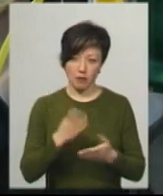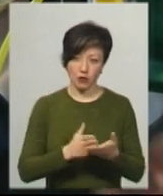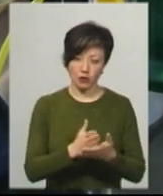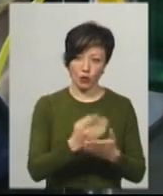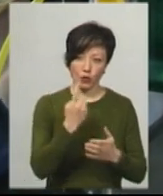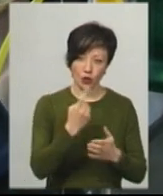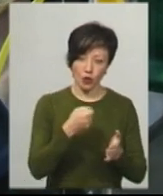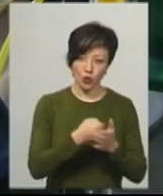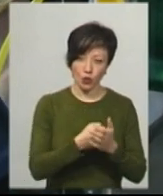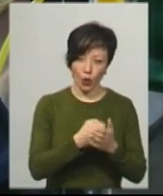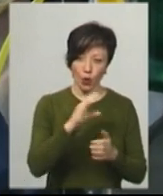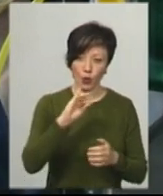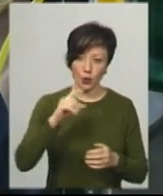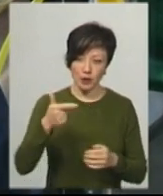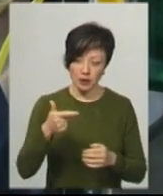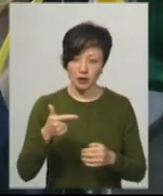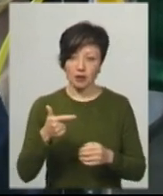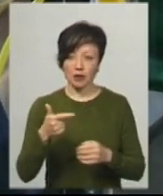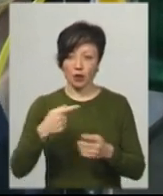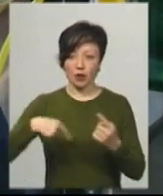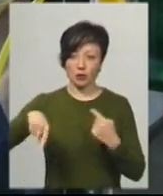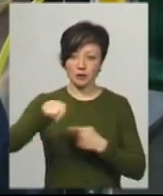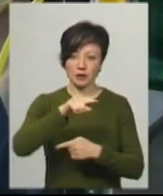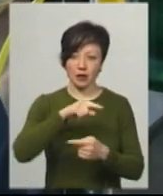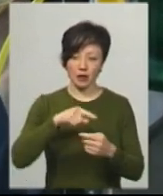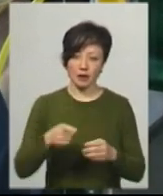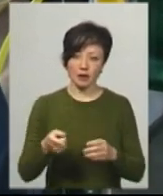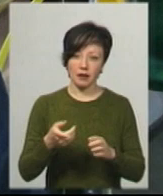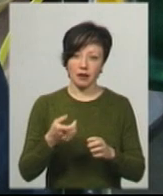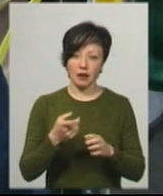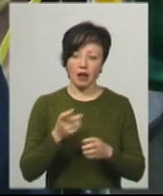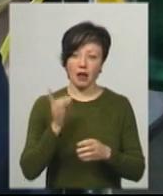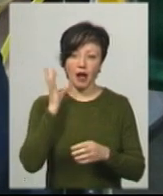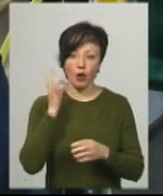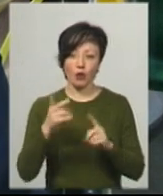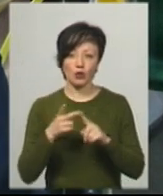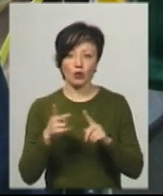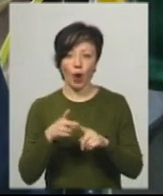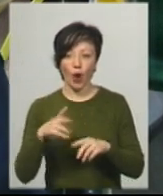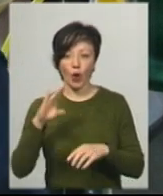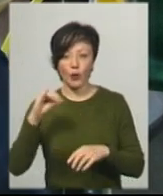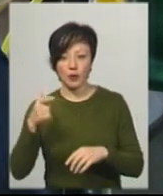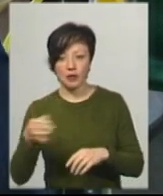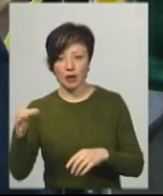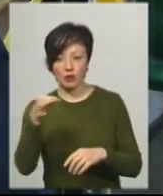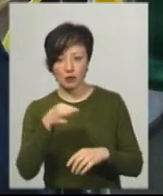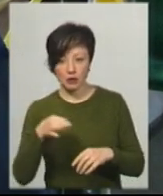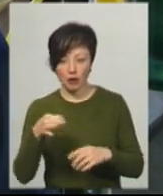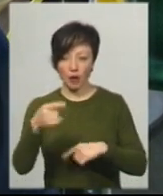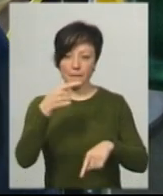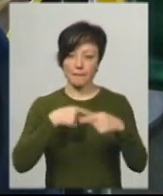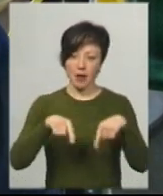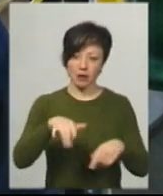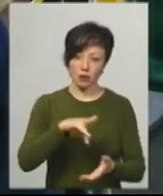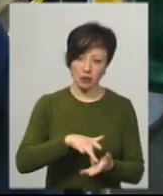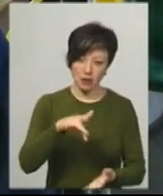Одні їдуть до юності від Катіона, розвертаються їдуть на Катіон, а другі від юності на Озерну. З Озерною обратно